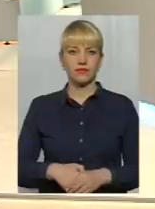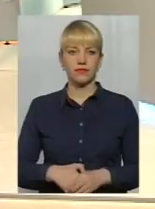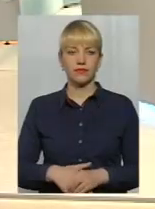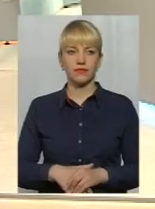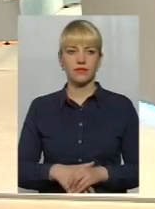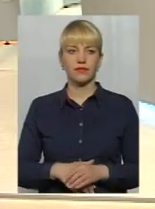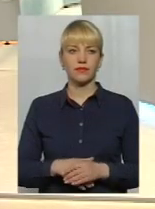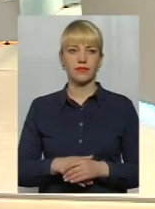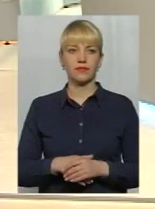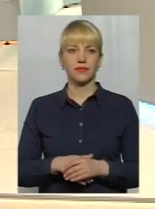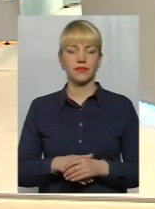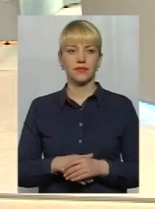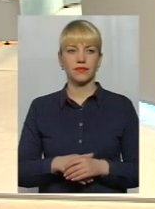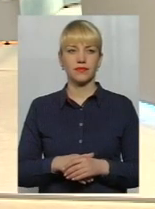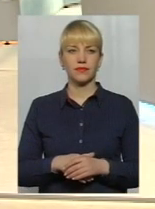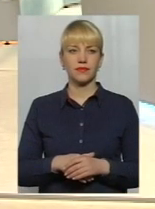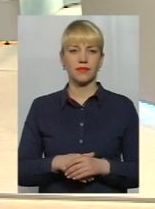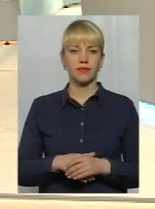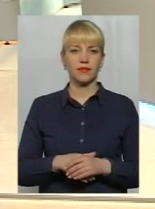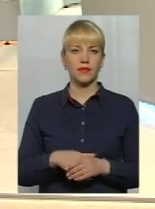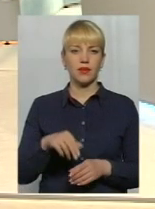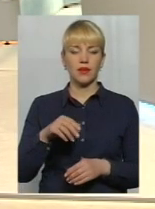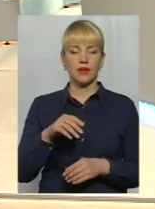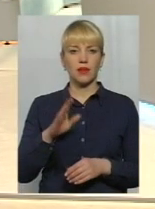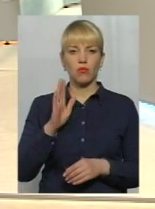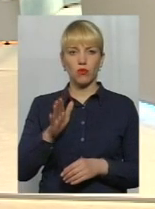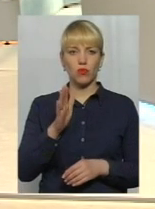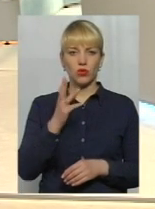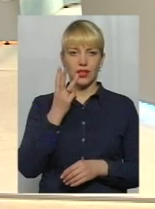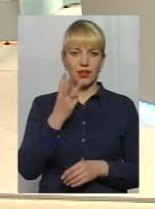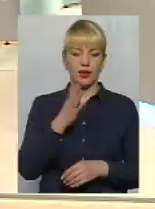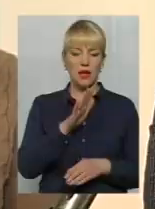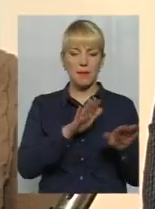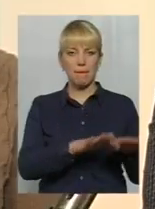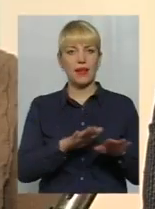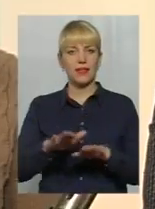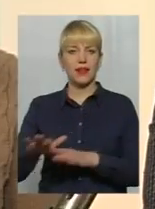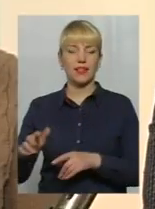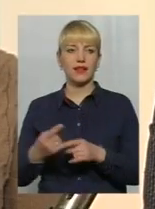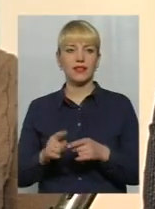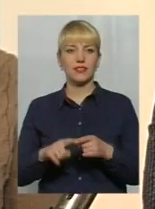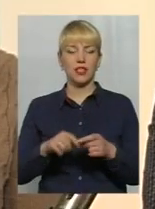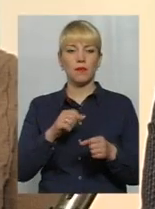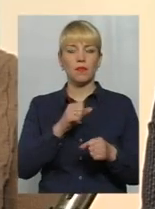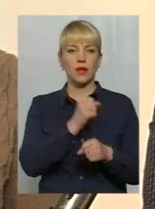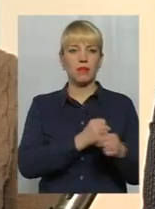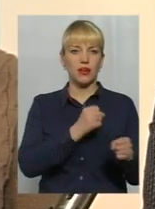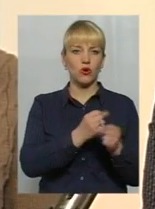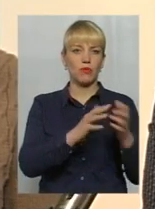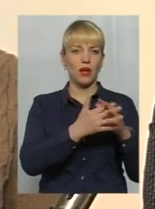панелі, так? Буде три панелі, це переробка агропродукції,